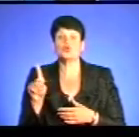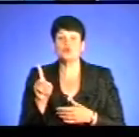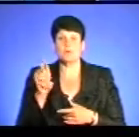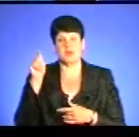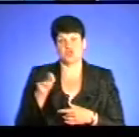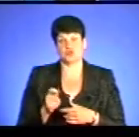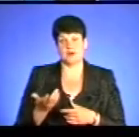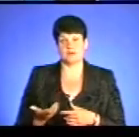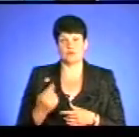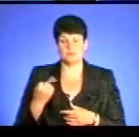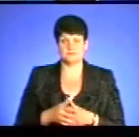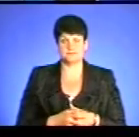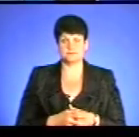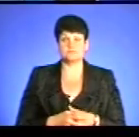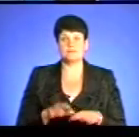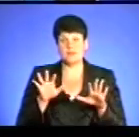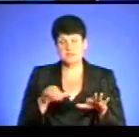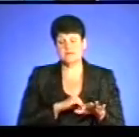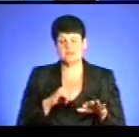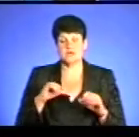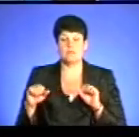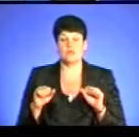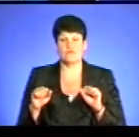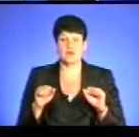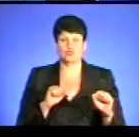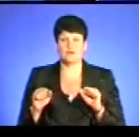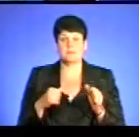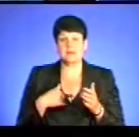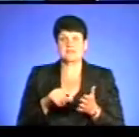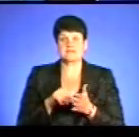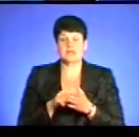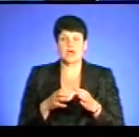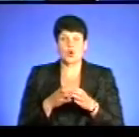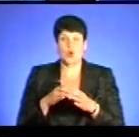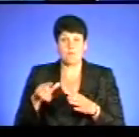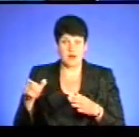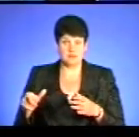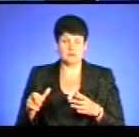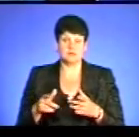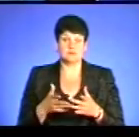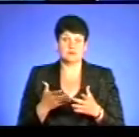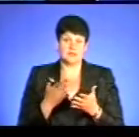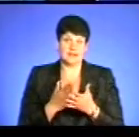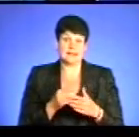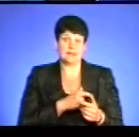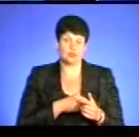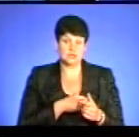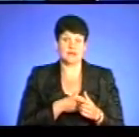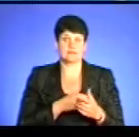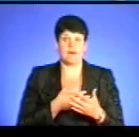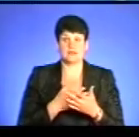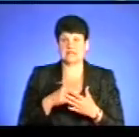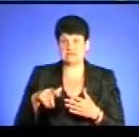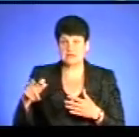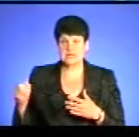в область. Ну і місцеве самоврядування. І місцеве самоврядування. ми, як представники громади, реагуємо на звернення. Є поліція депутатів, є поліція активістів. Ми,